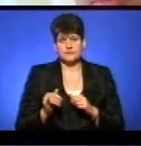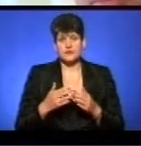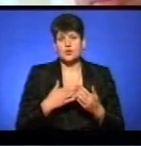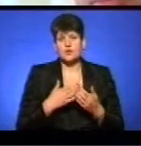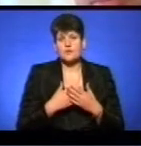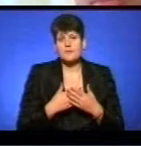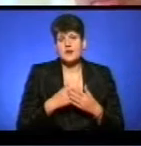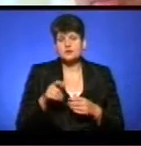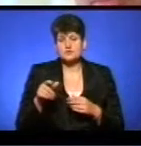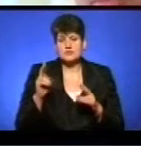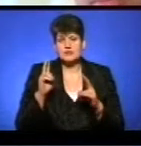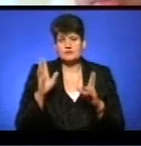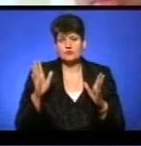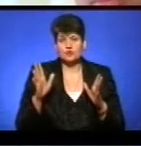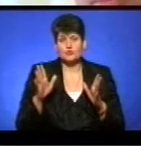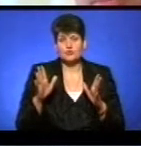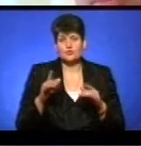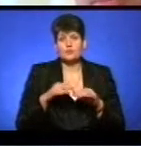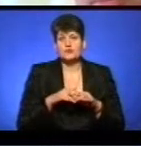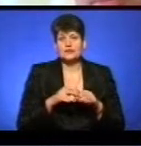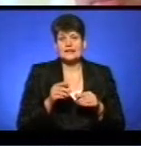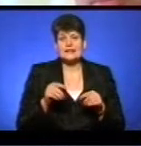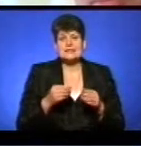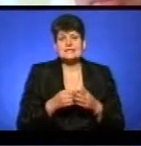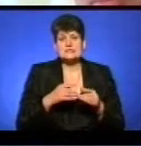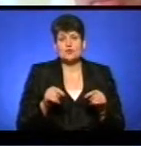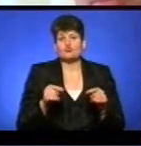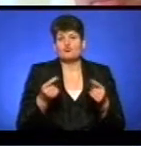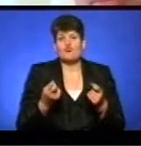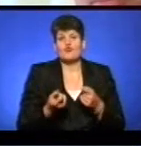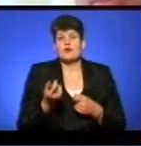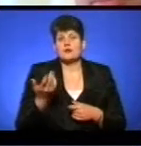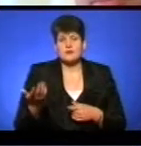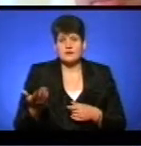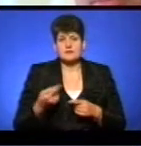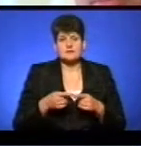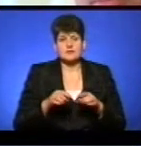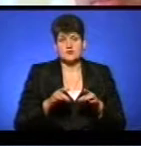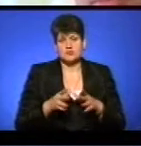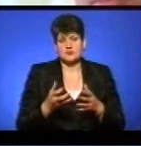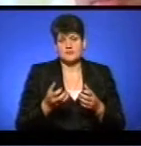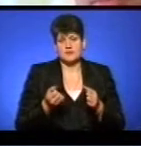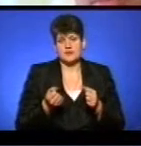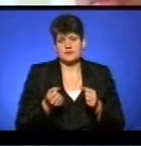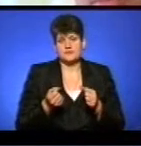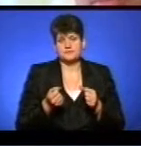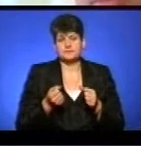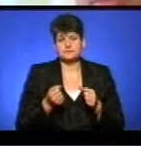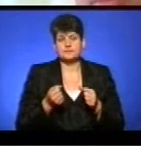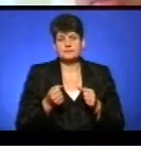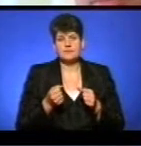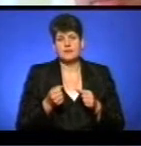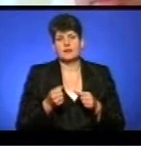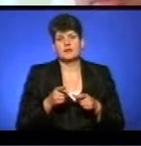невідома методика ціноотворення. І, на мою думку, дане рішення прийнято під тиском перевізників,